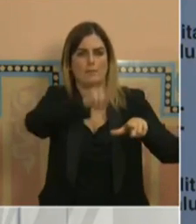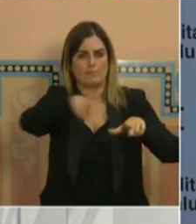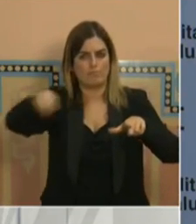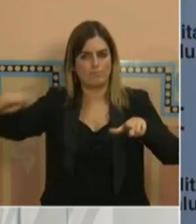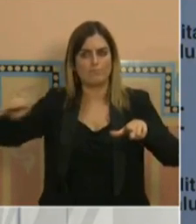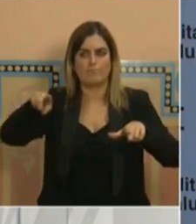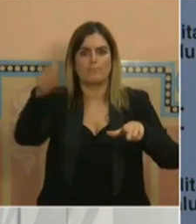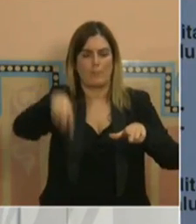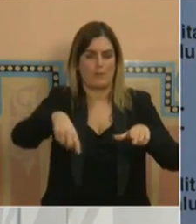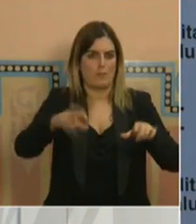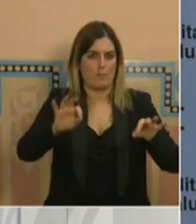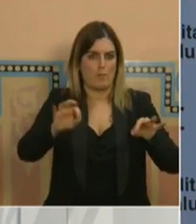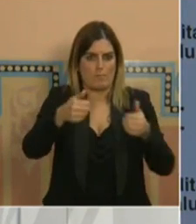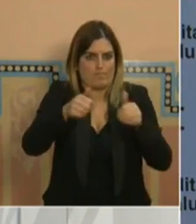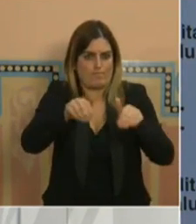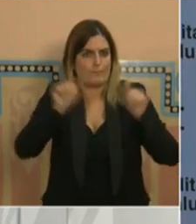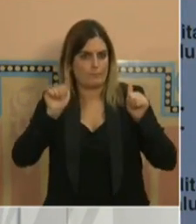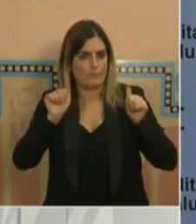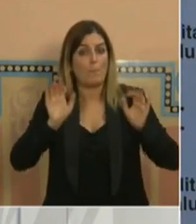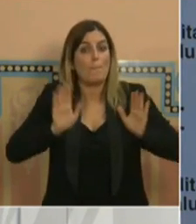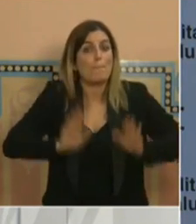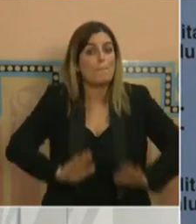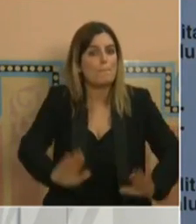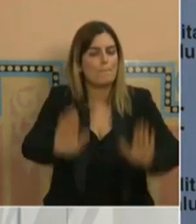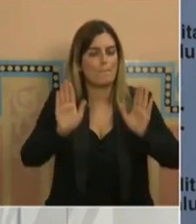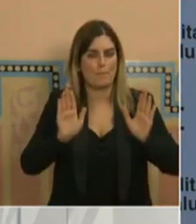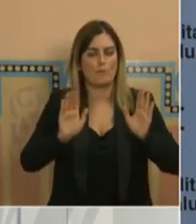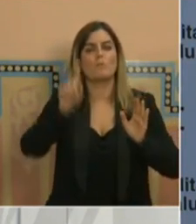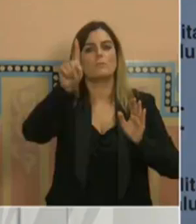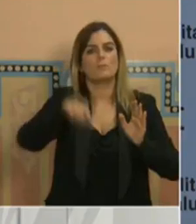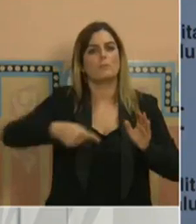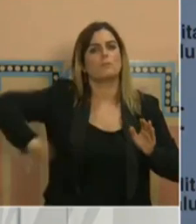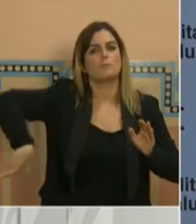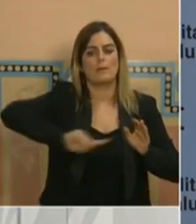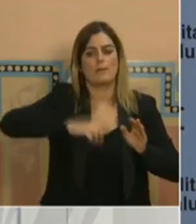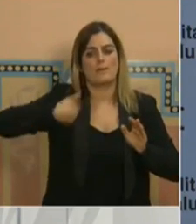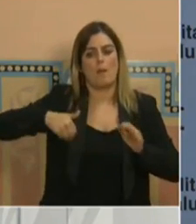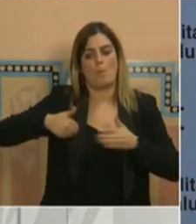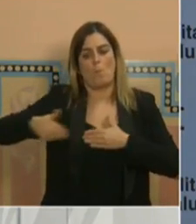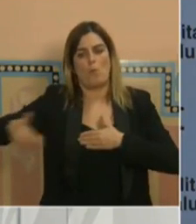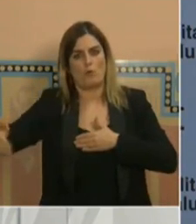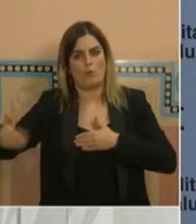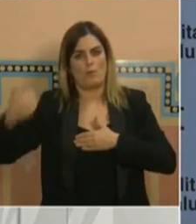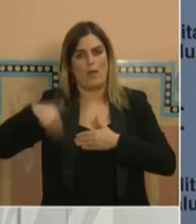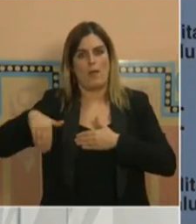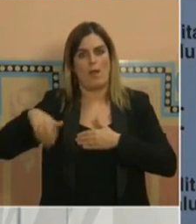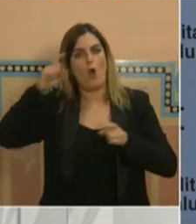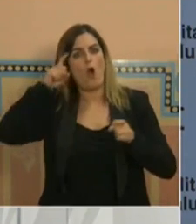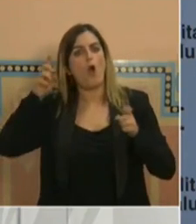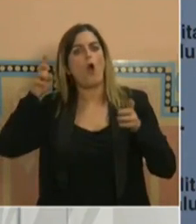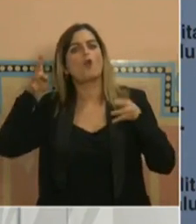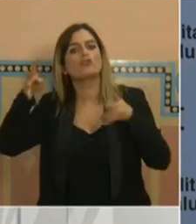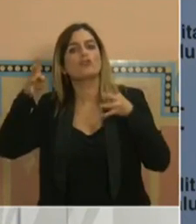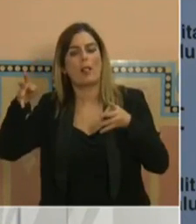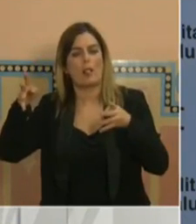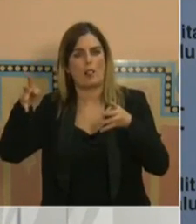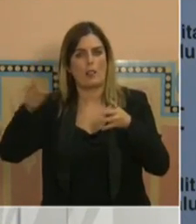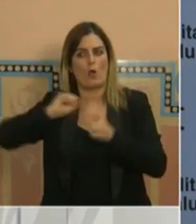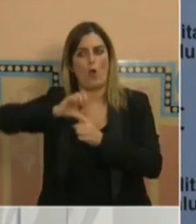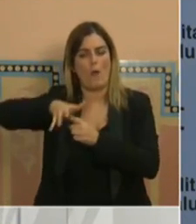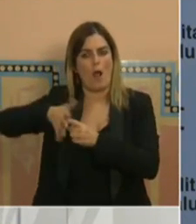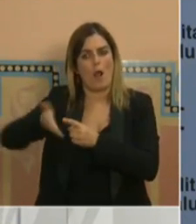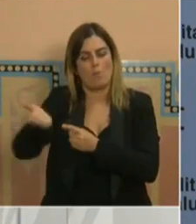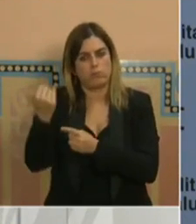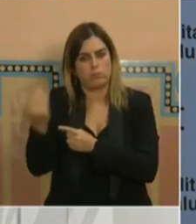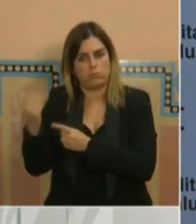necessàries, però per fer-hi front també hem acordat convocar els Consells Comarcals dels dos territoris per treballar